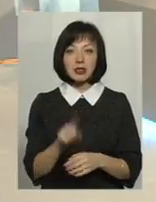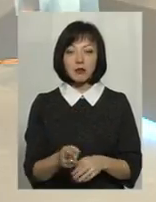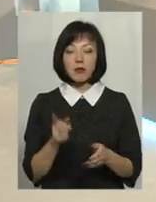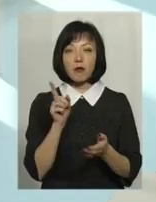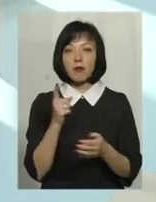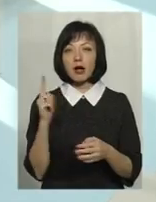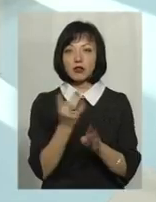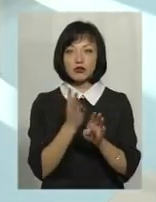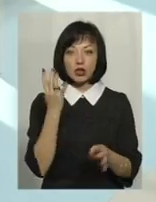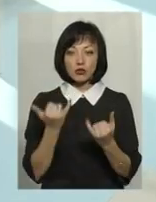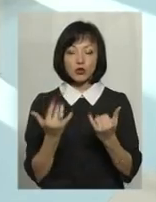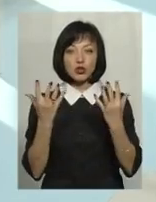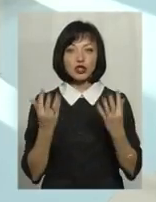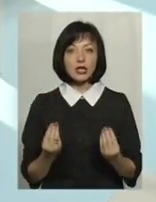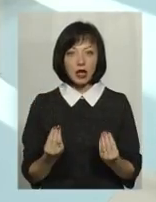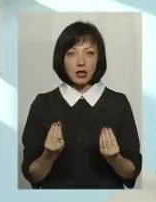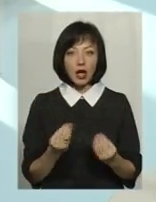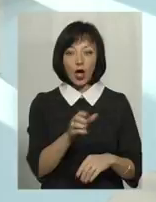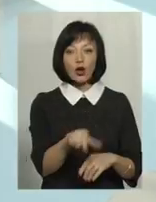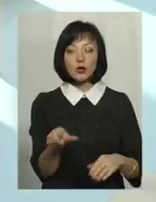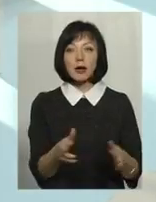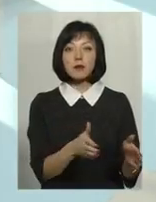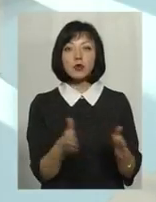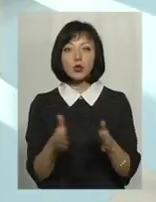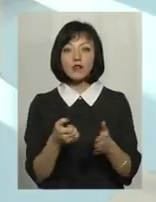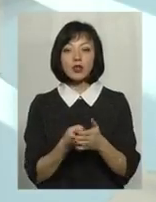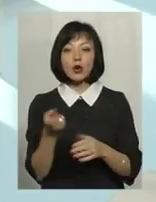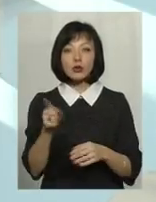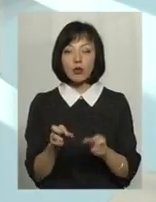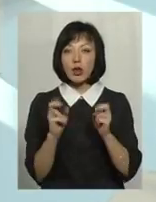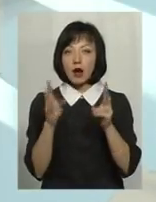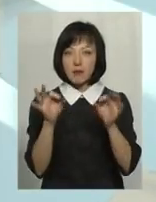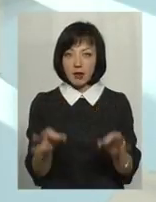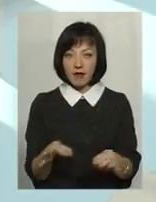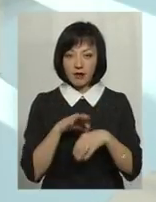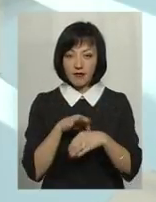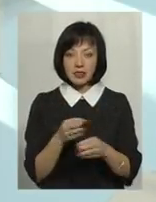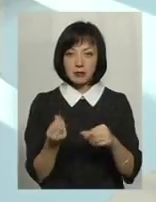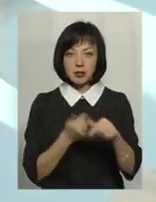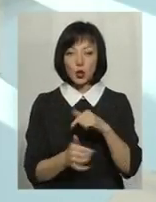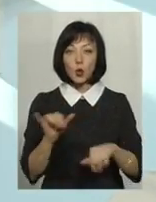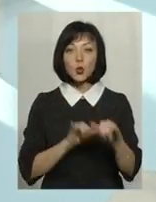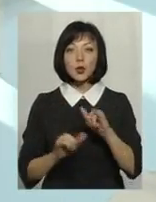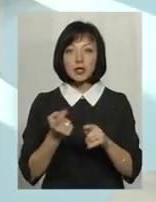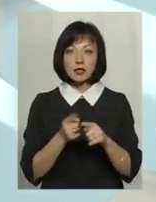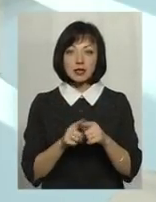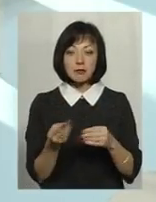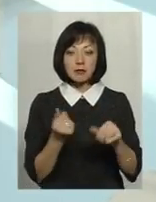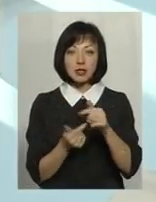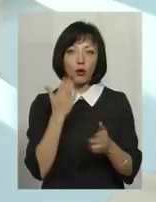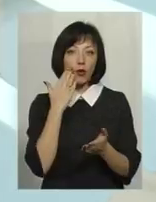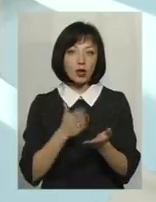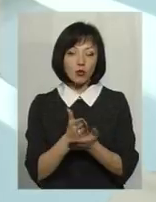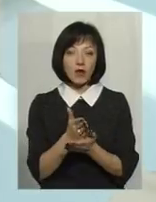повинні в першу чергу на сьогоднішній день людей підготувати до того, як правильно вести бізнес, куди цей бізнес орієнтувати,